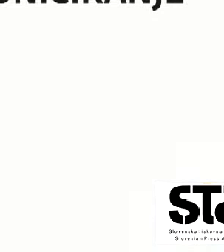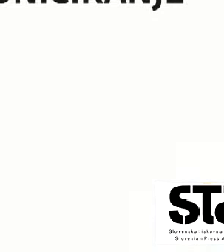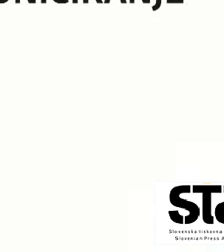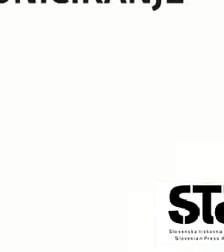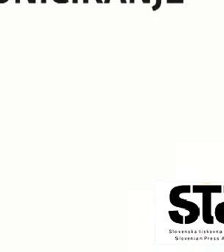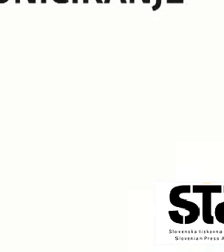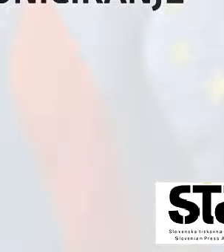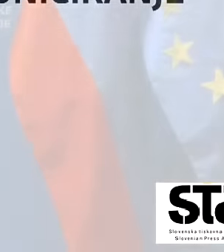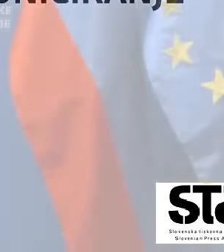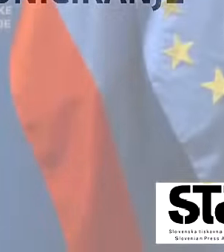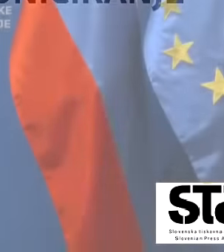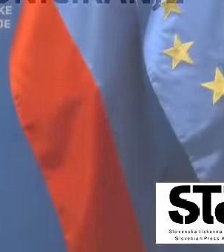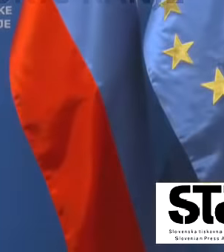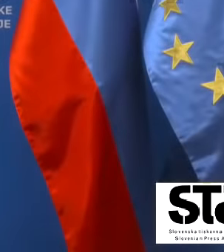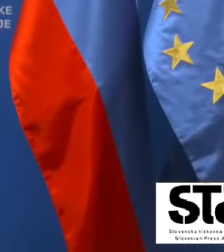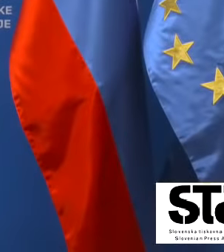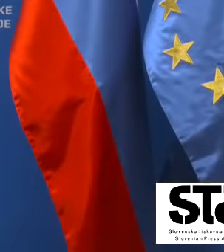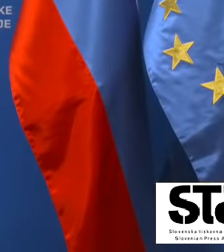Tribt